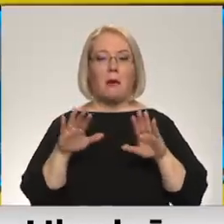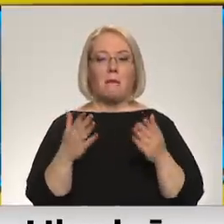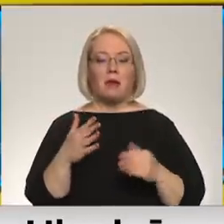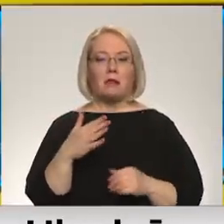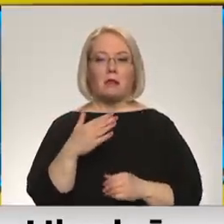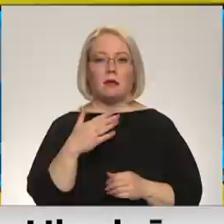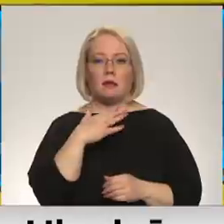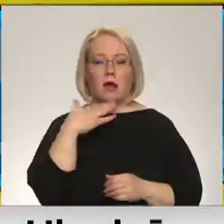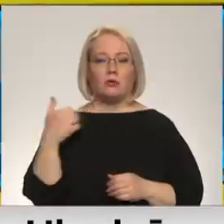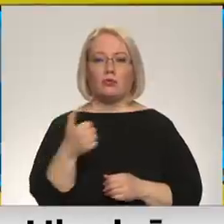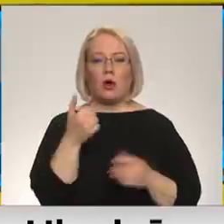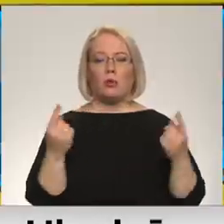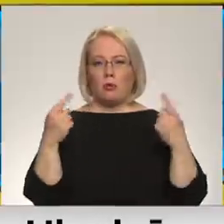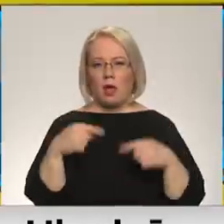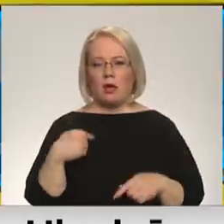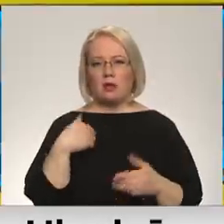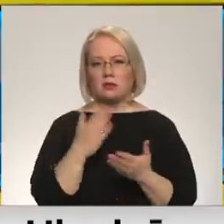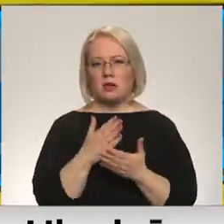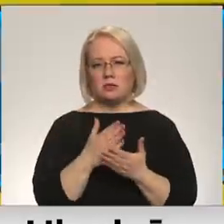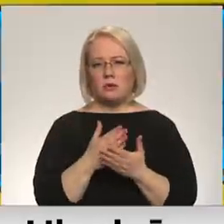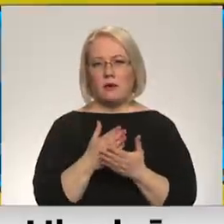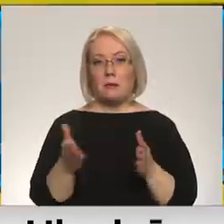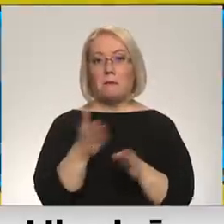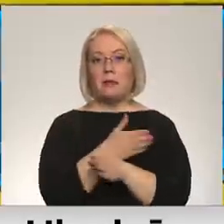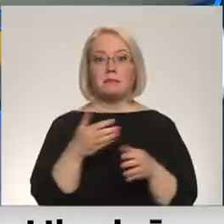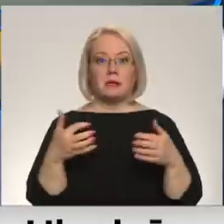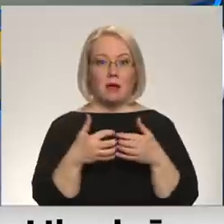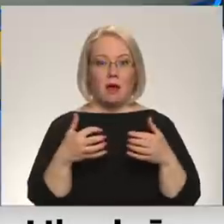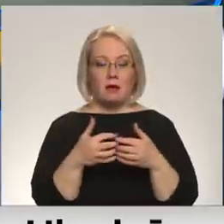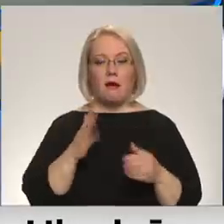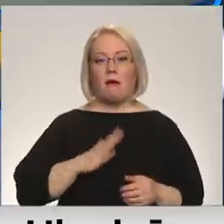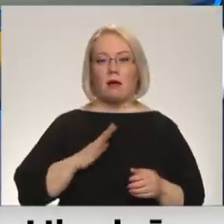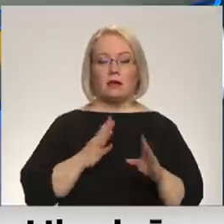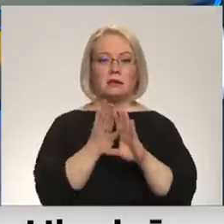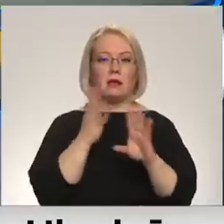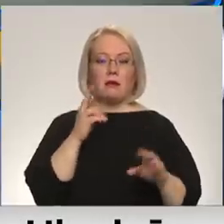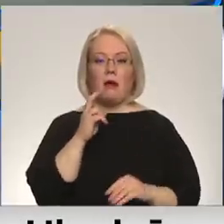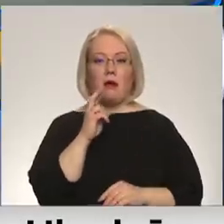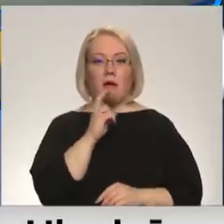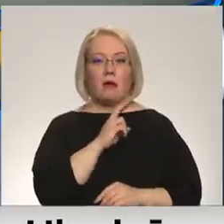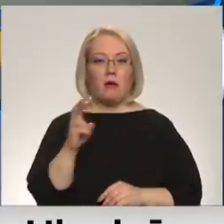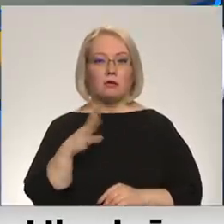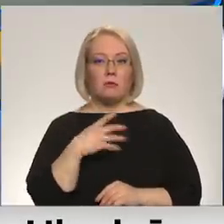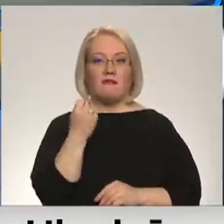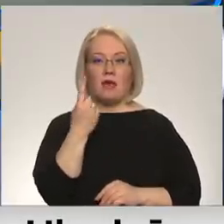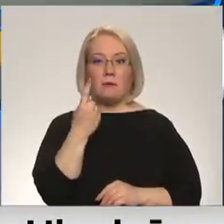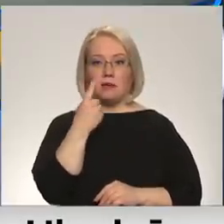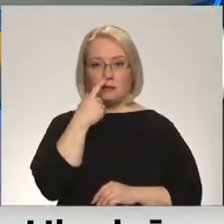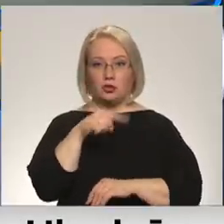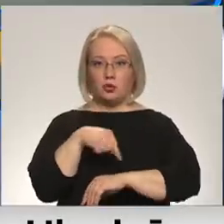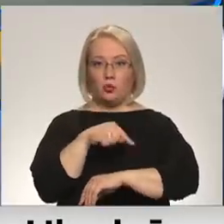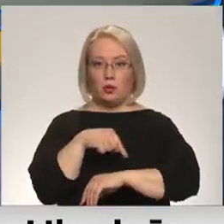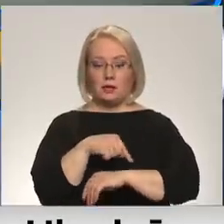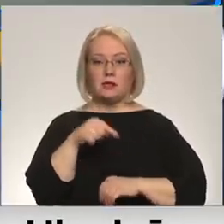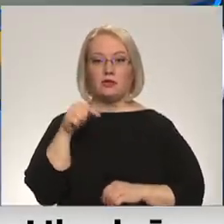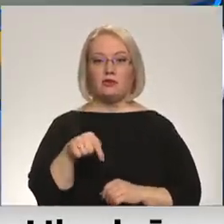gadu laikā, es esmu bieži vien, nu vēl pirms kāra gaidījis rindā, rekords bija 11 stundas. Tad